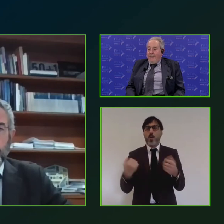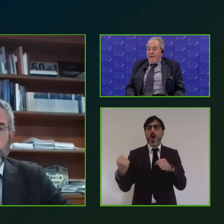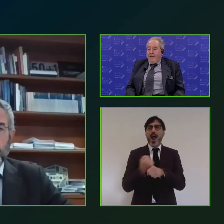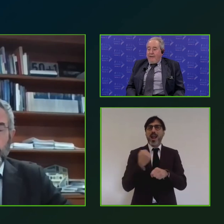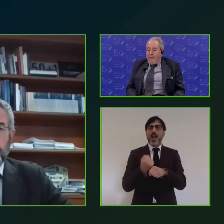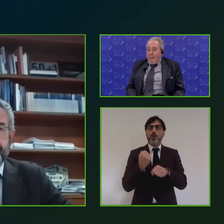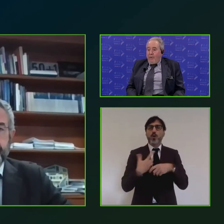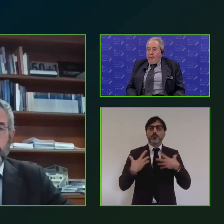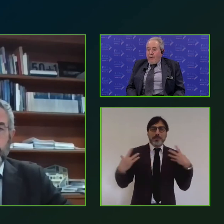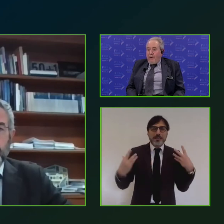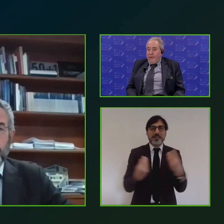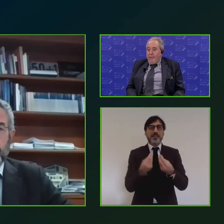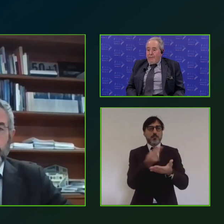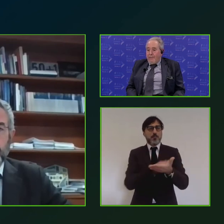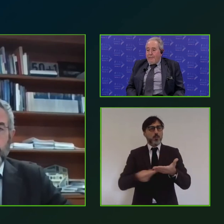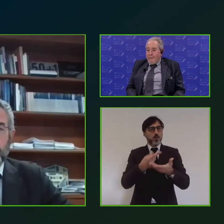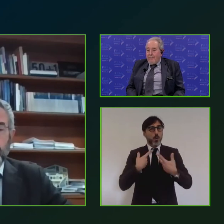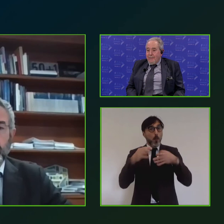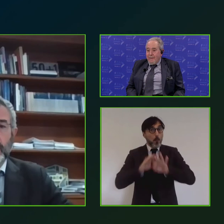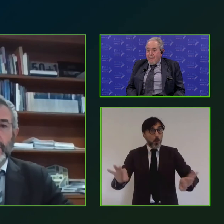-design siamo pronti per questo?